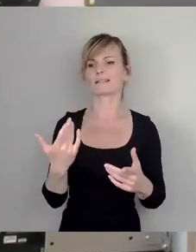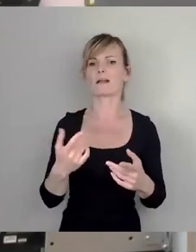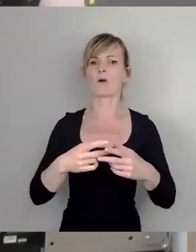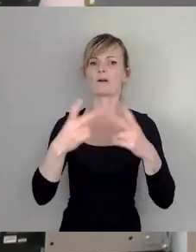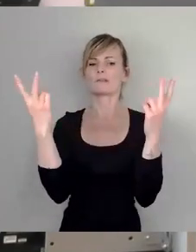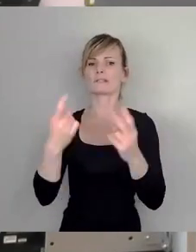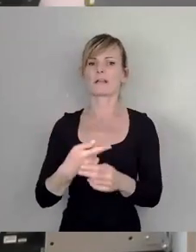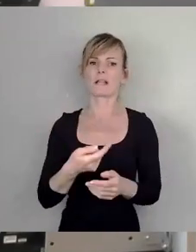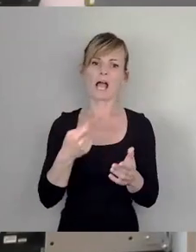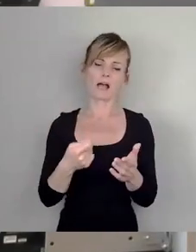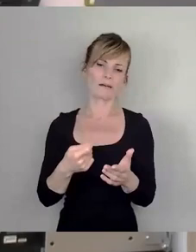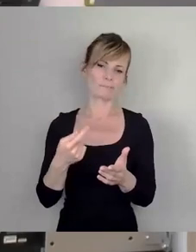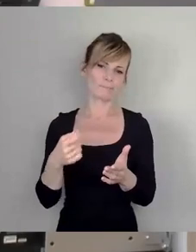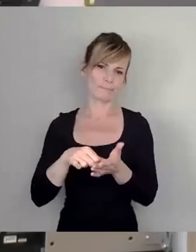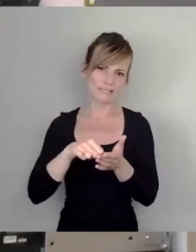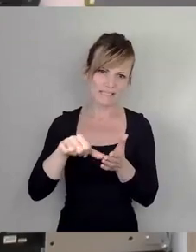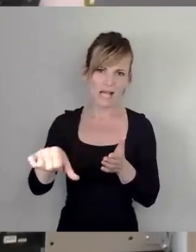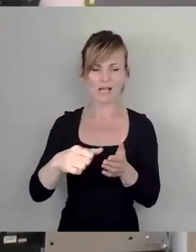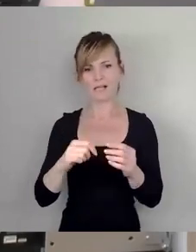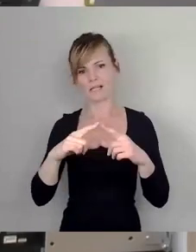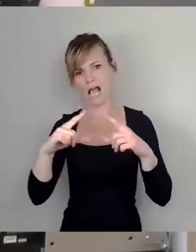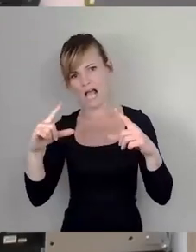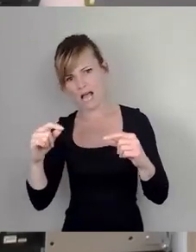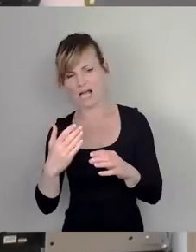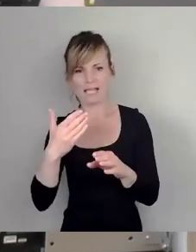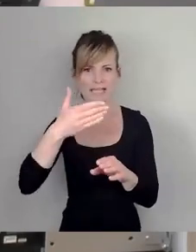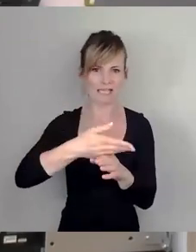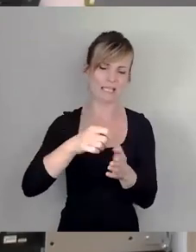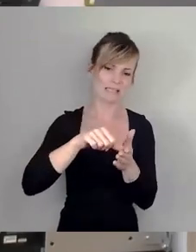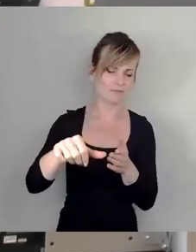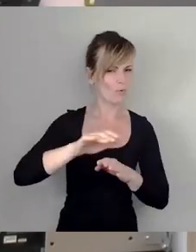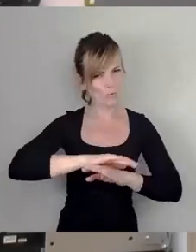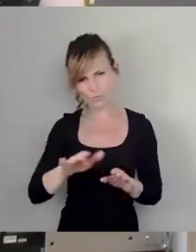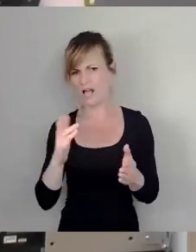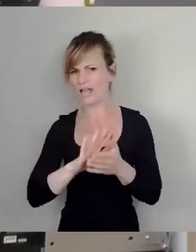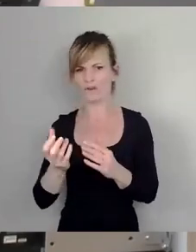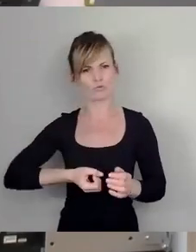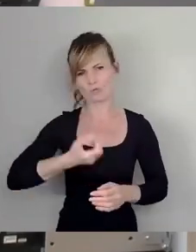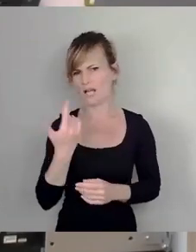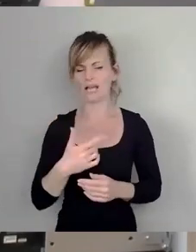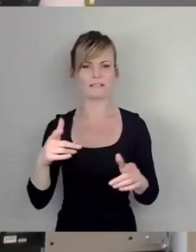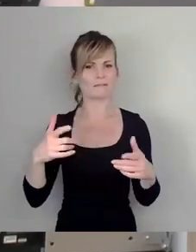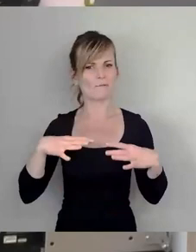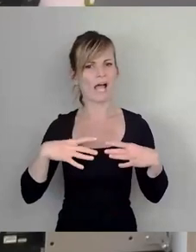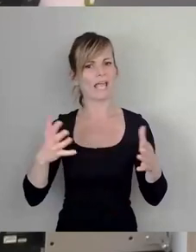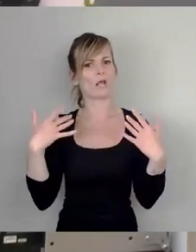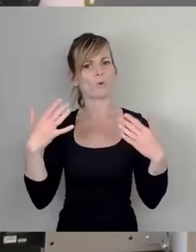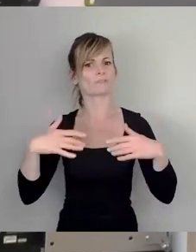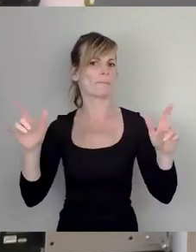Ich habe mir diese Satzung in Bremen angeschaut und ich habe mit Vertreterinnen